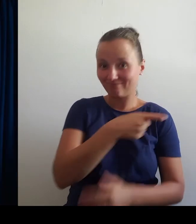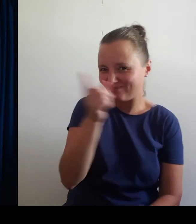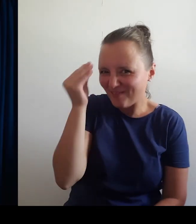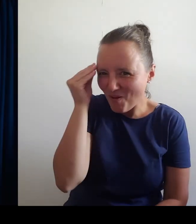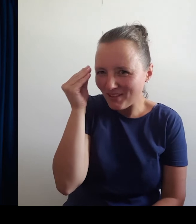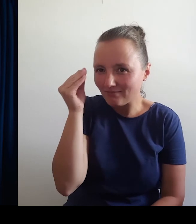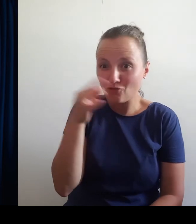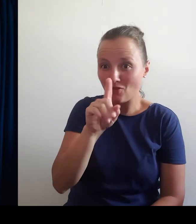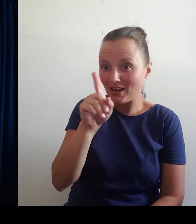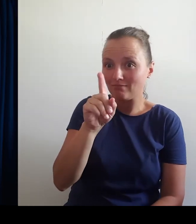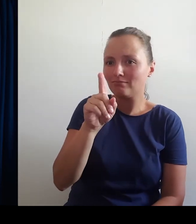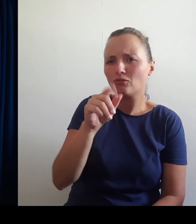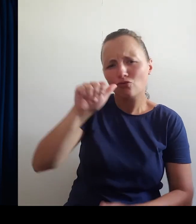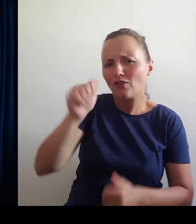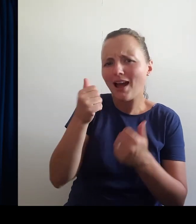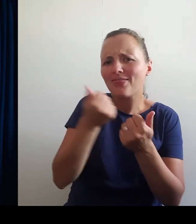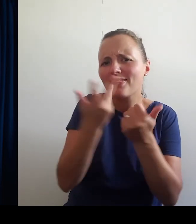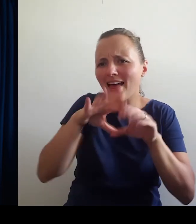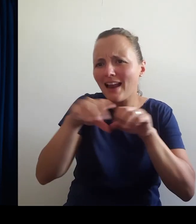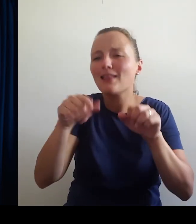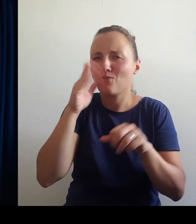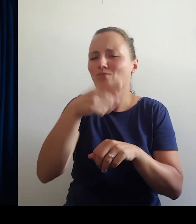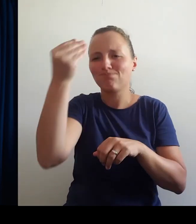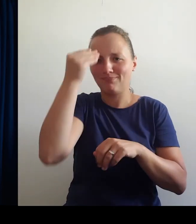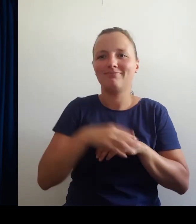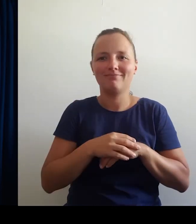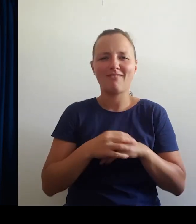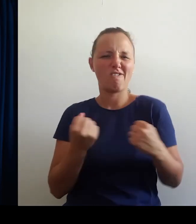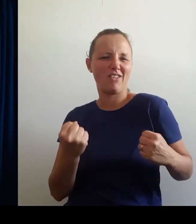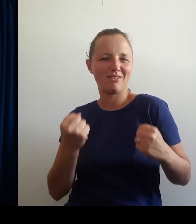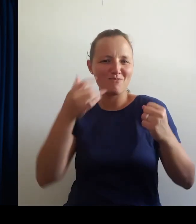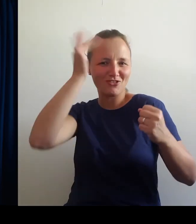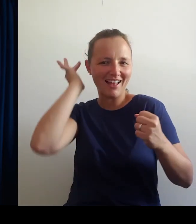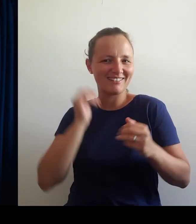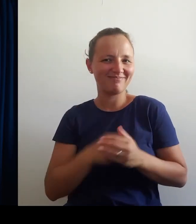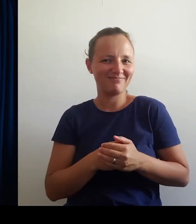Ste si zapomnili? Če si niste, naredite vse na šteto in si boste. Fit možgani.